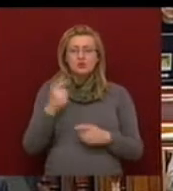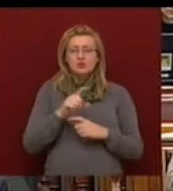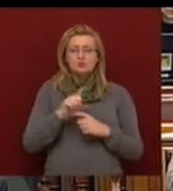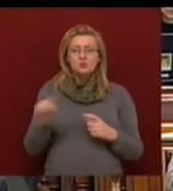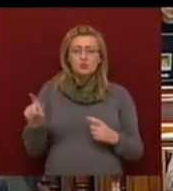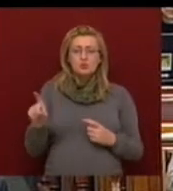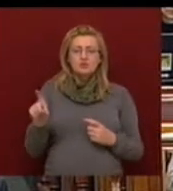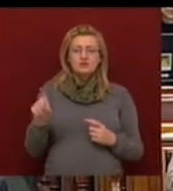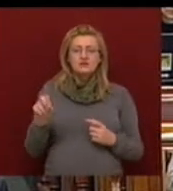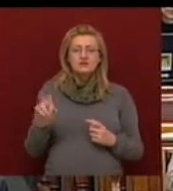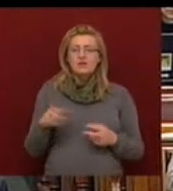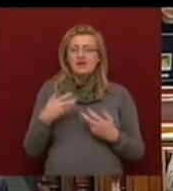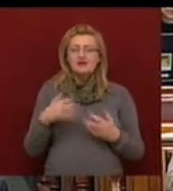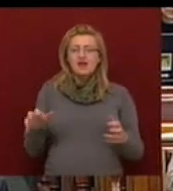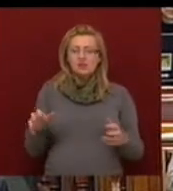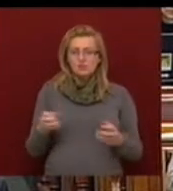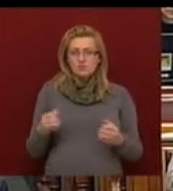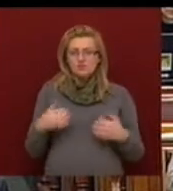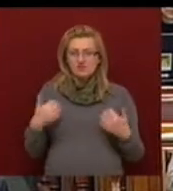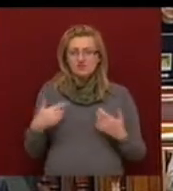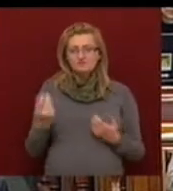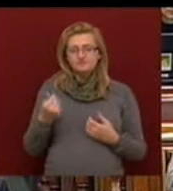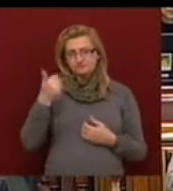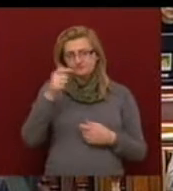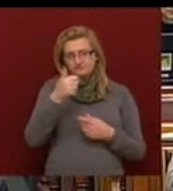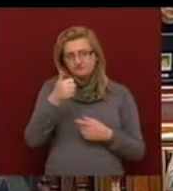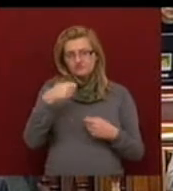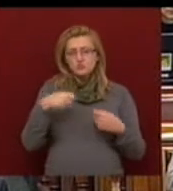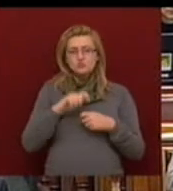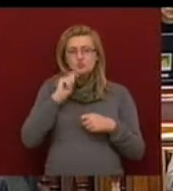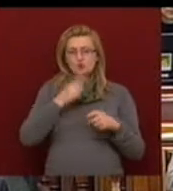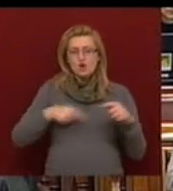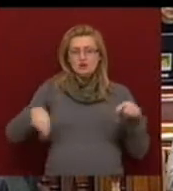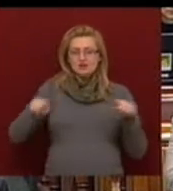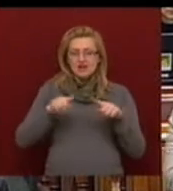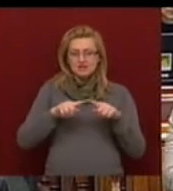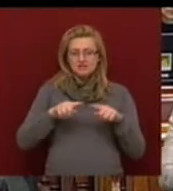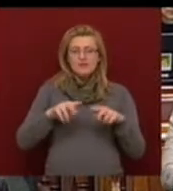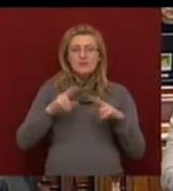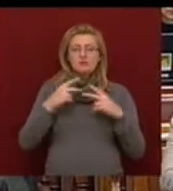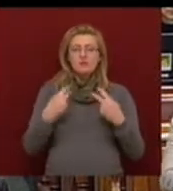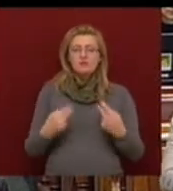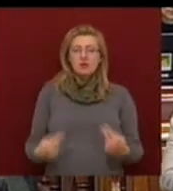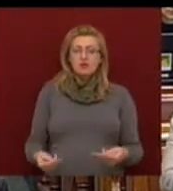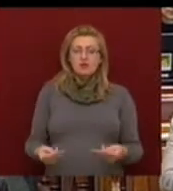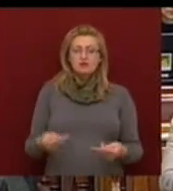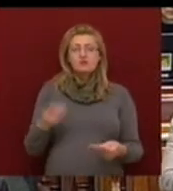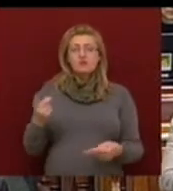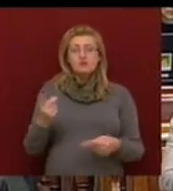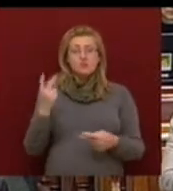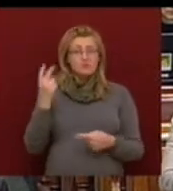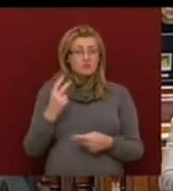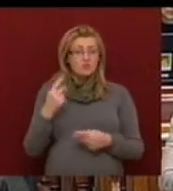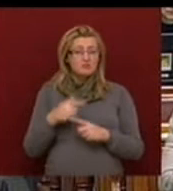nem lehetünk kárőrvendőek. Egyrészt azért, mert egy közös hazánk van, annak a romjait, amit itt önök műveltek az